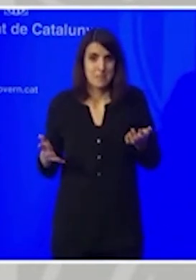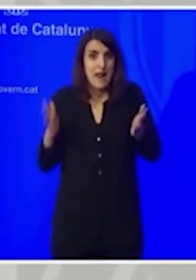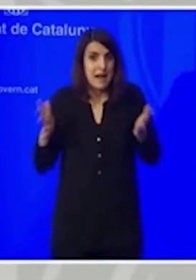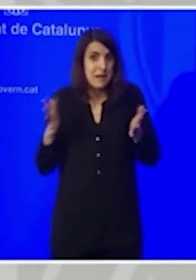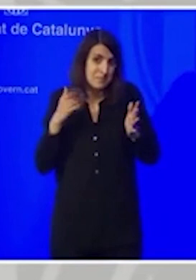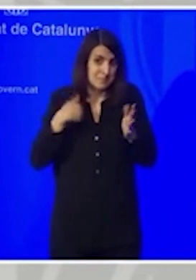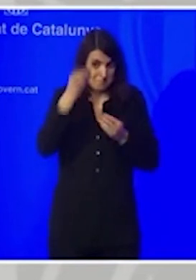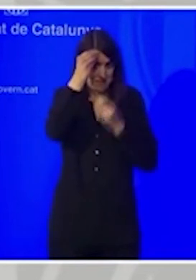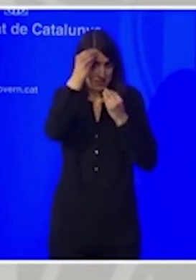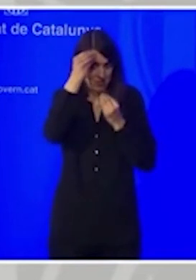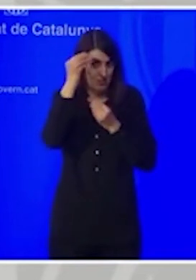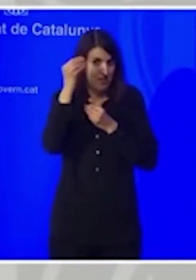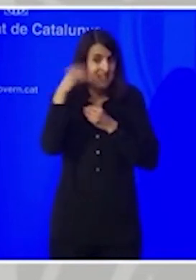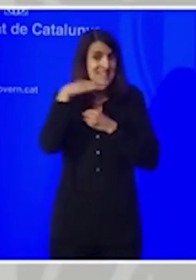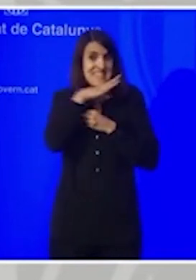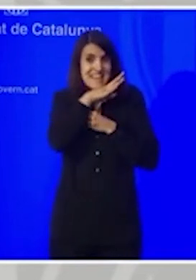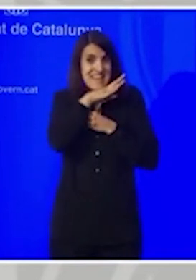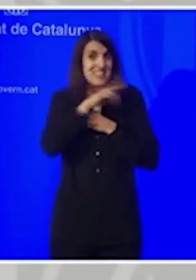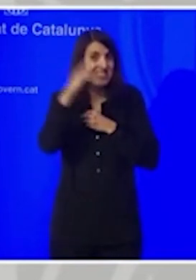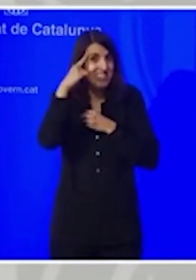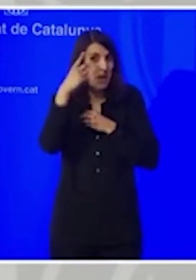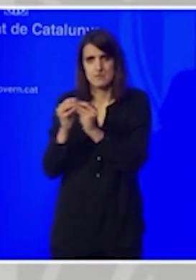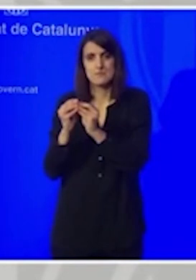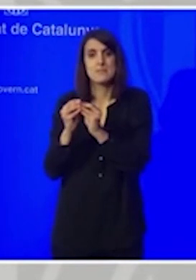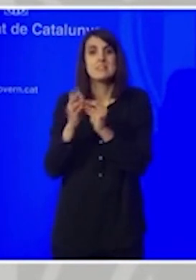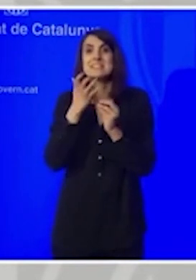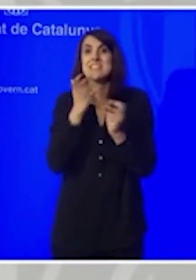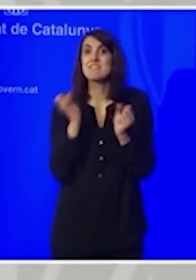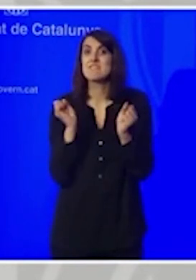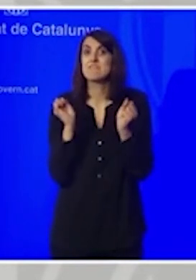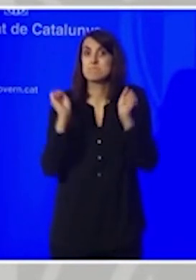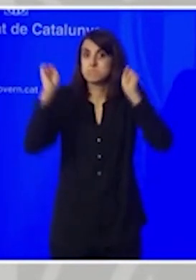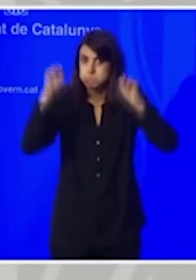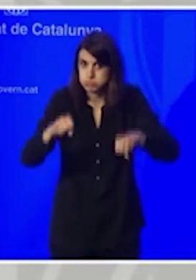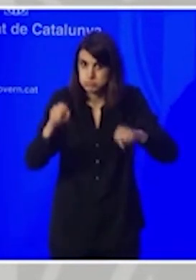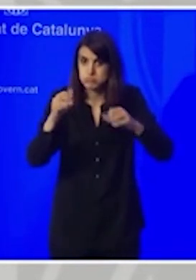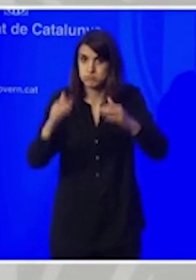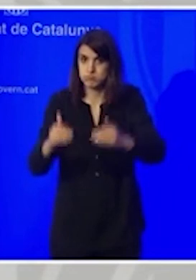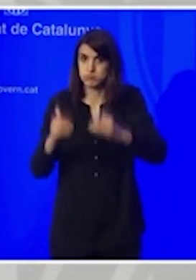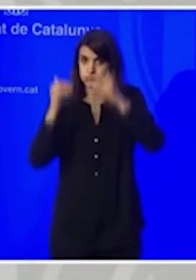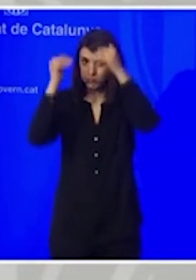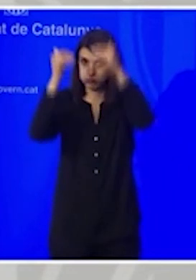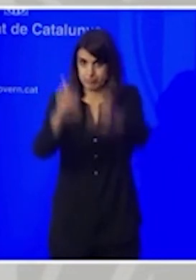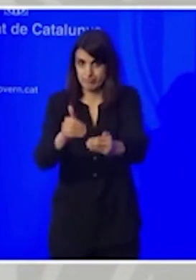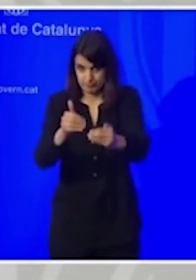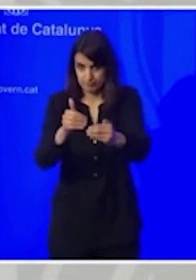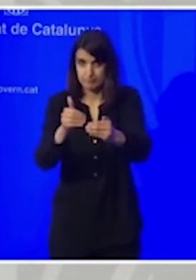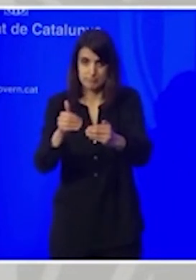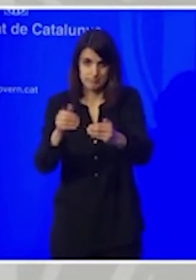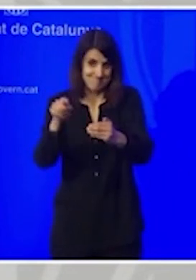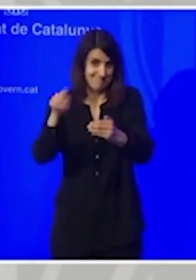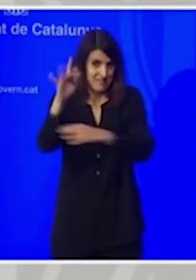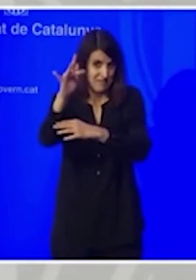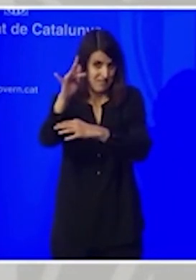que el 29 de gener no estarem massa millor que ara. si es acabés decidint en el marc de la mesa de partits